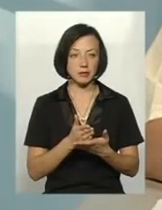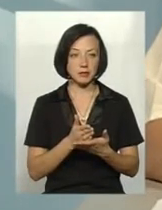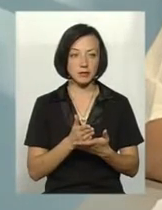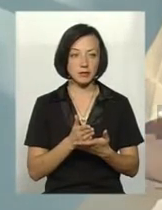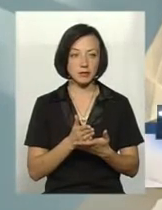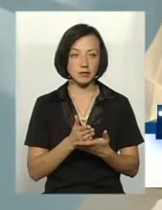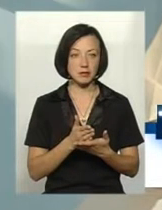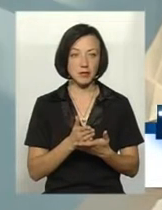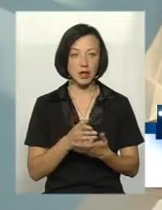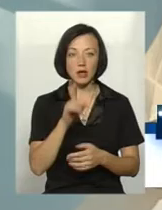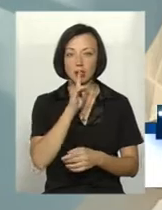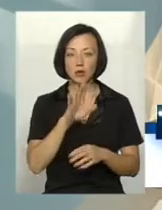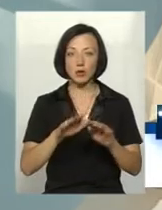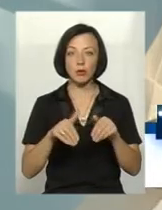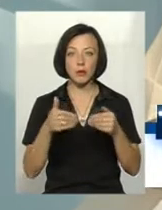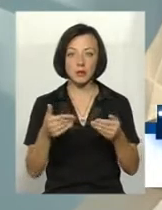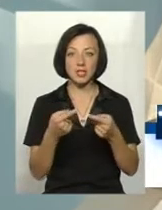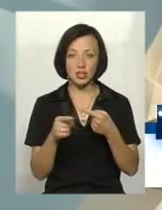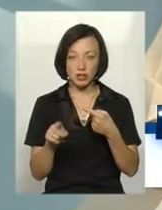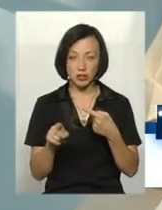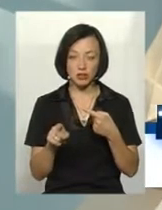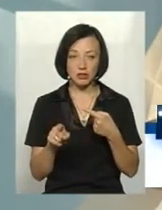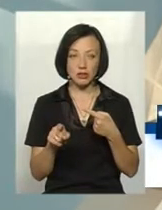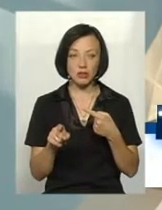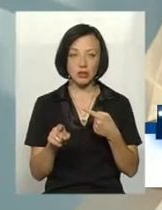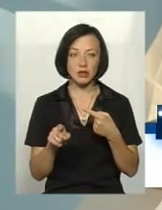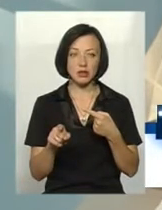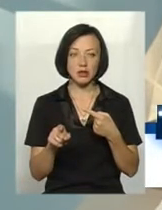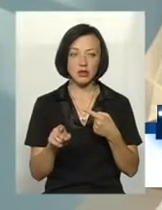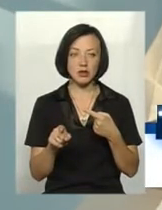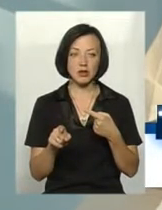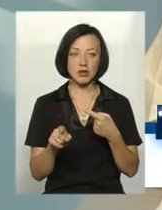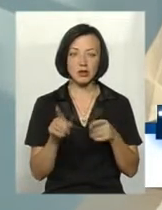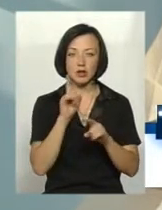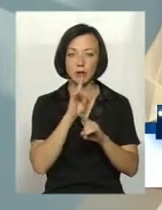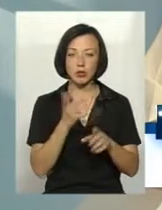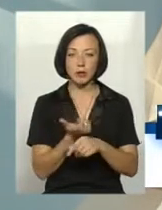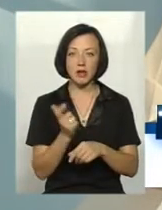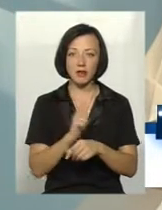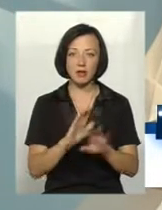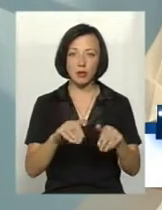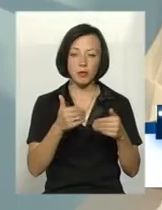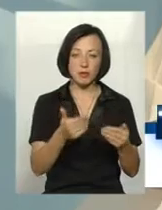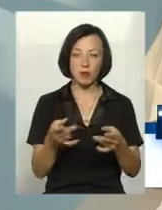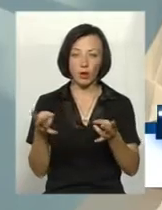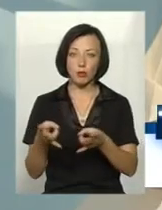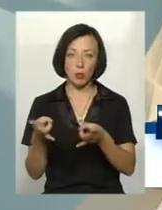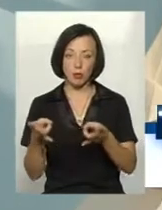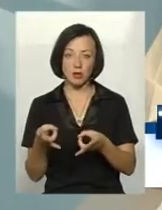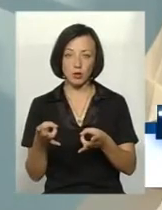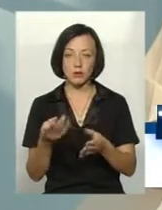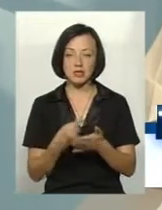не буде пропозиції, більше, ніж потрібно, відповідно, не буде перевищення пропозиції над попитом,